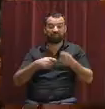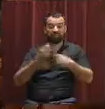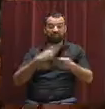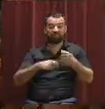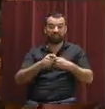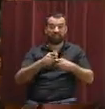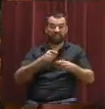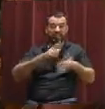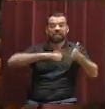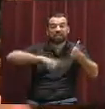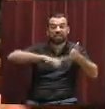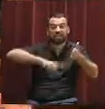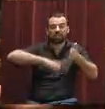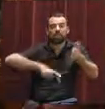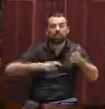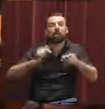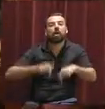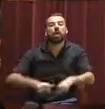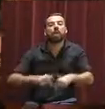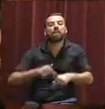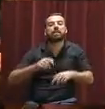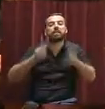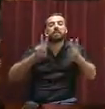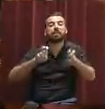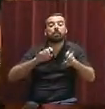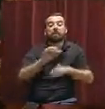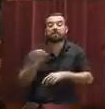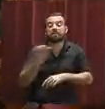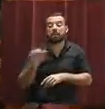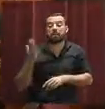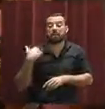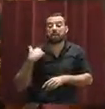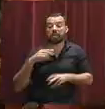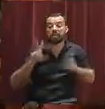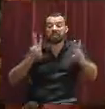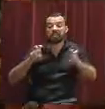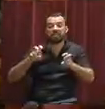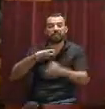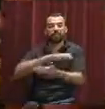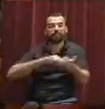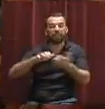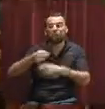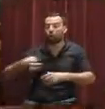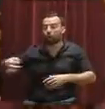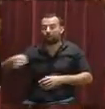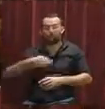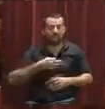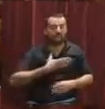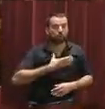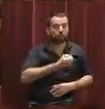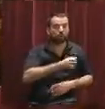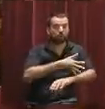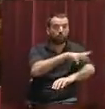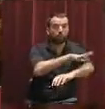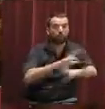per anar de lloguer. I que aquí hem vist en aquestes darreres setmanes el que ha passat amb una discrepància entre el govern i l'Ajuntament de Palma al